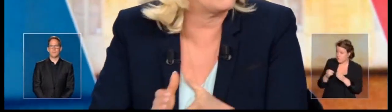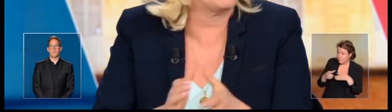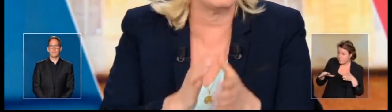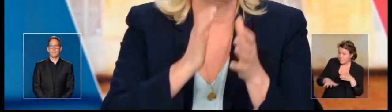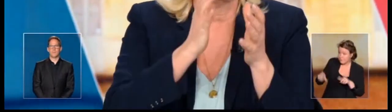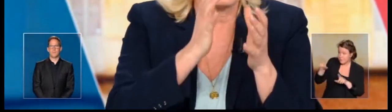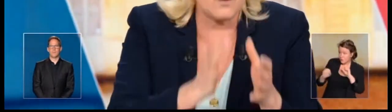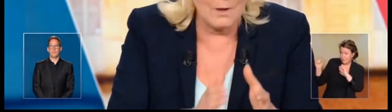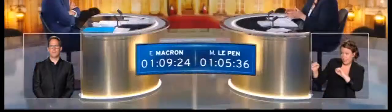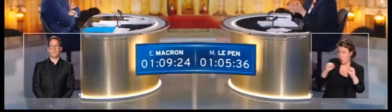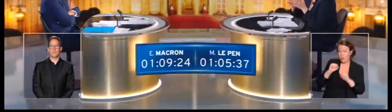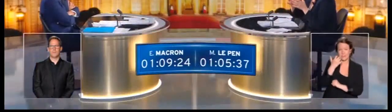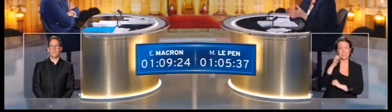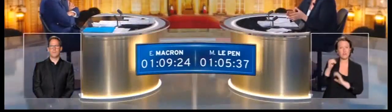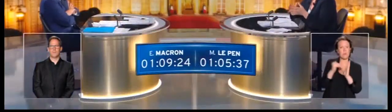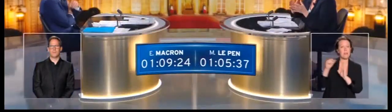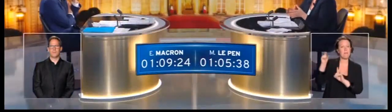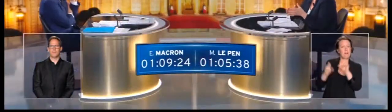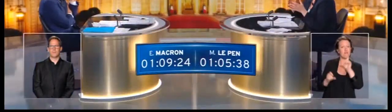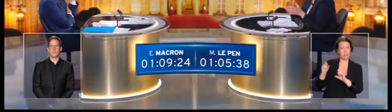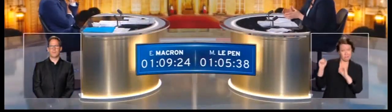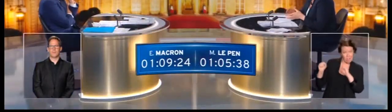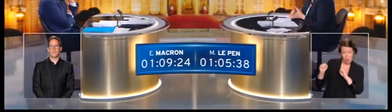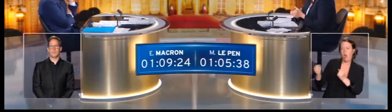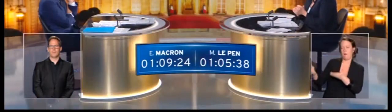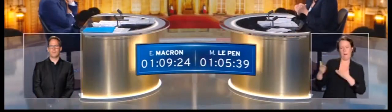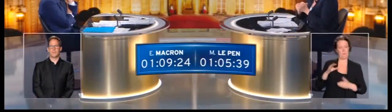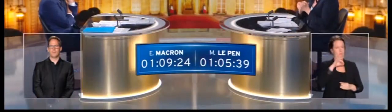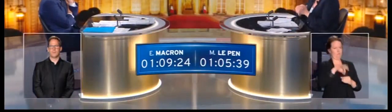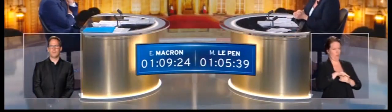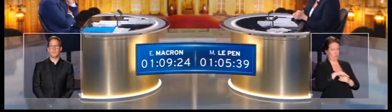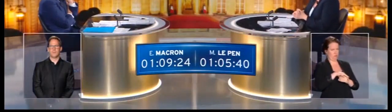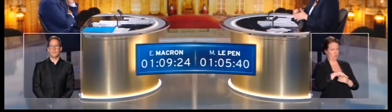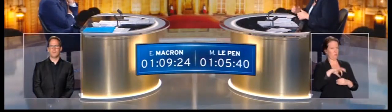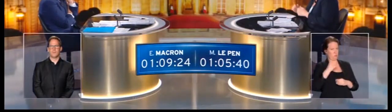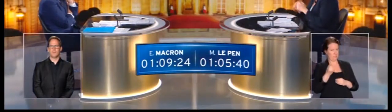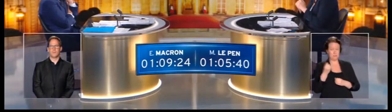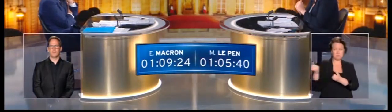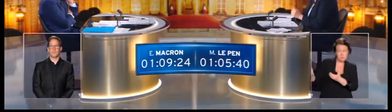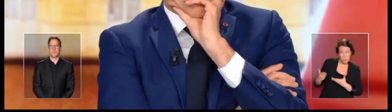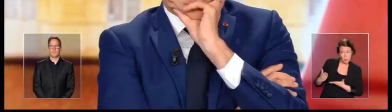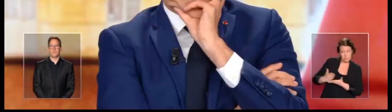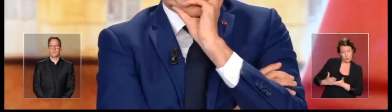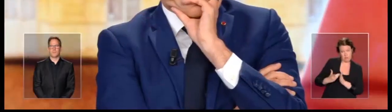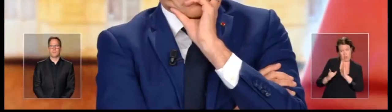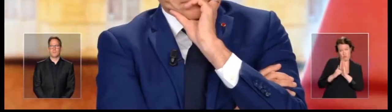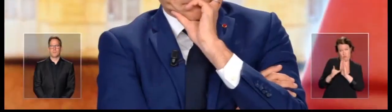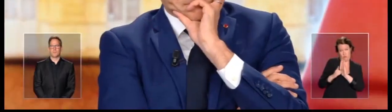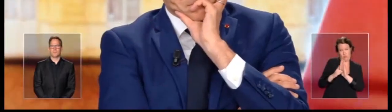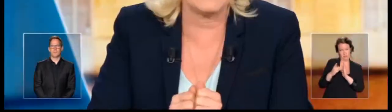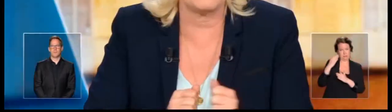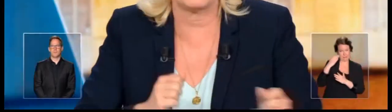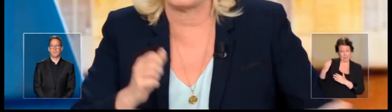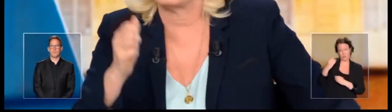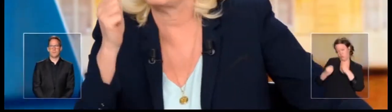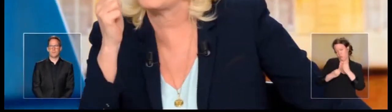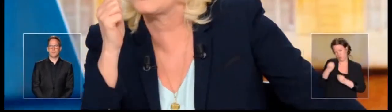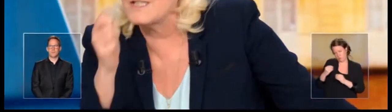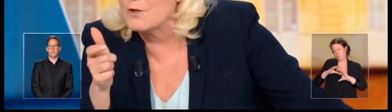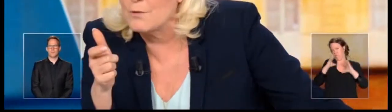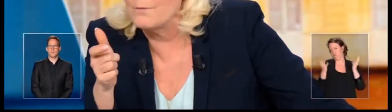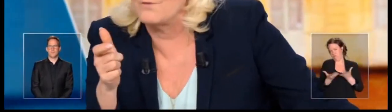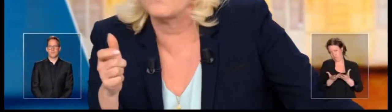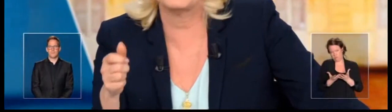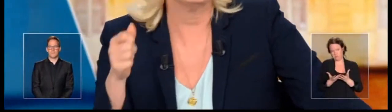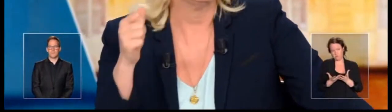'abrogation d'une loi, soit puissent soumettre au vote des Français un projet de loi. Moi je crois ce référendum d'initiative citoyenne,